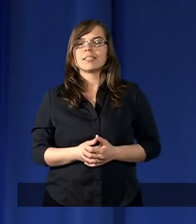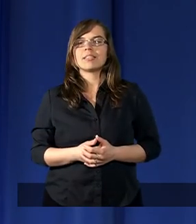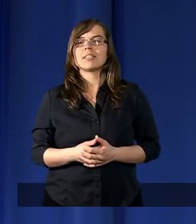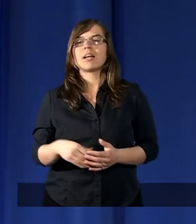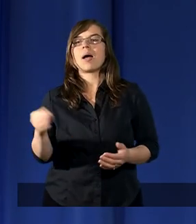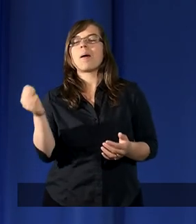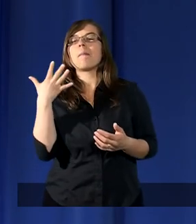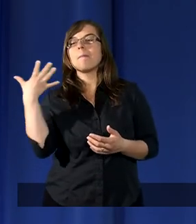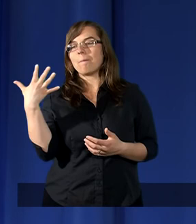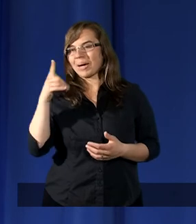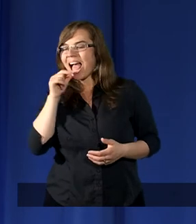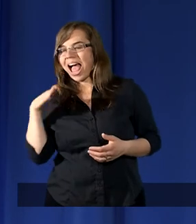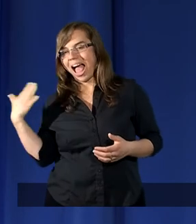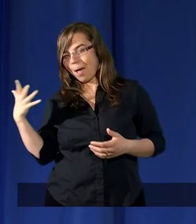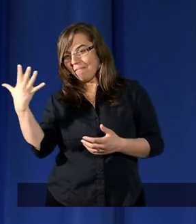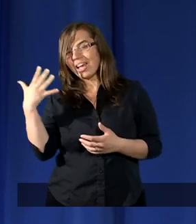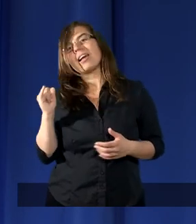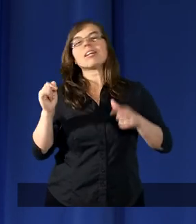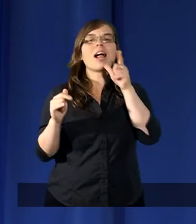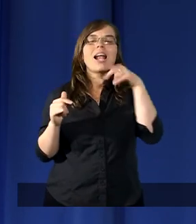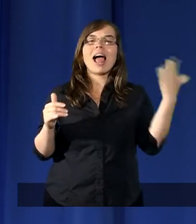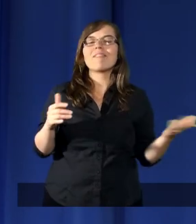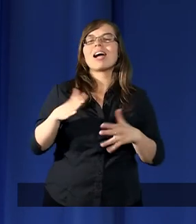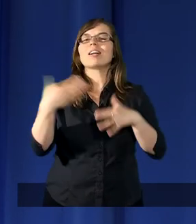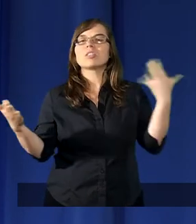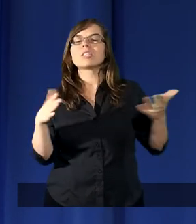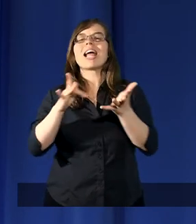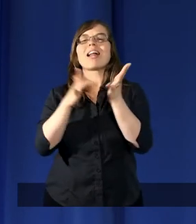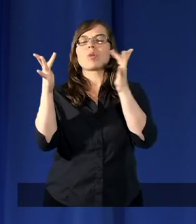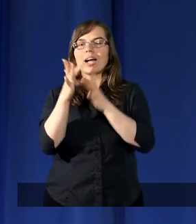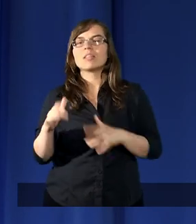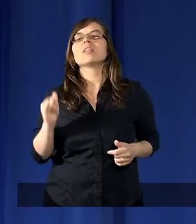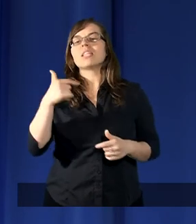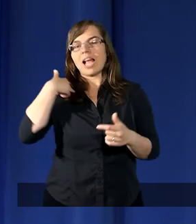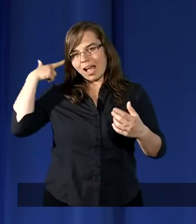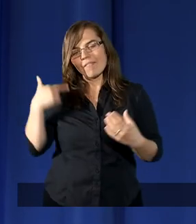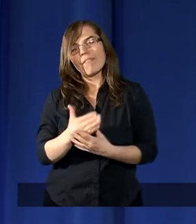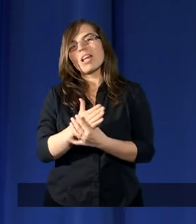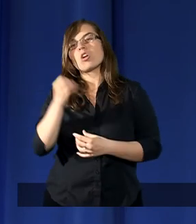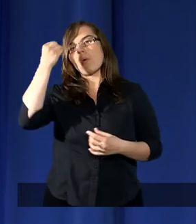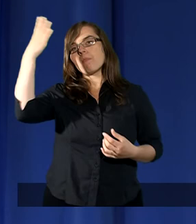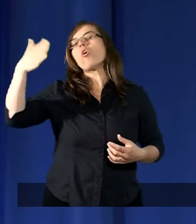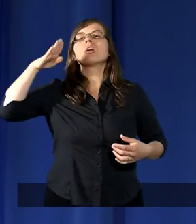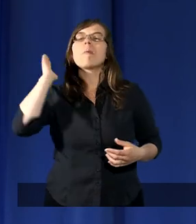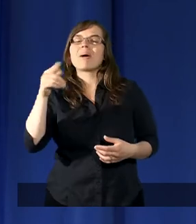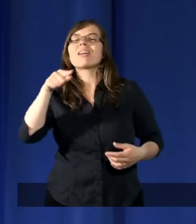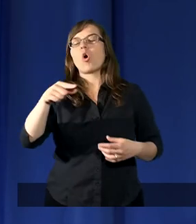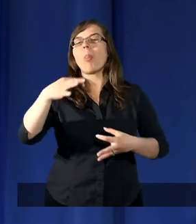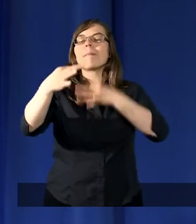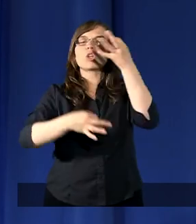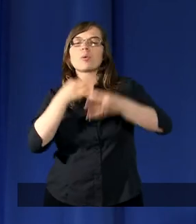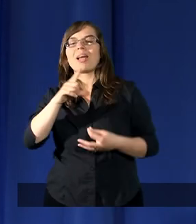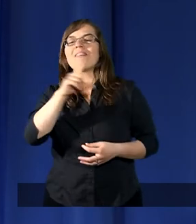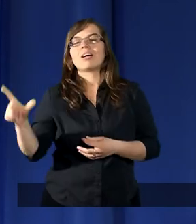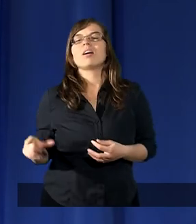prawej i lewej stronie Jezusa Chrystusa. Ja wierzę, że Mojżesz będzie o tym śpiewał.